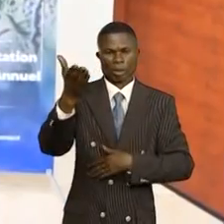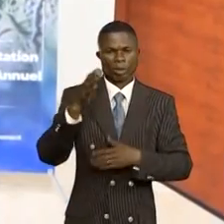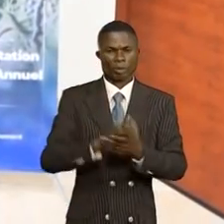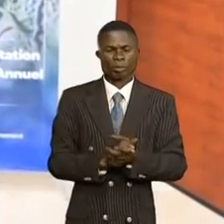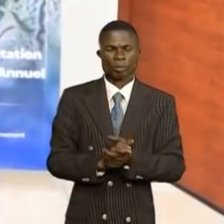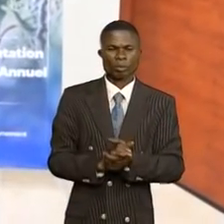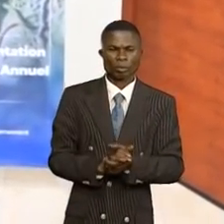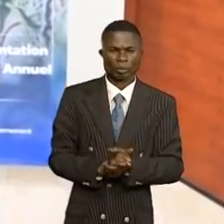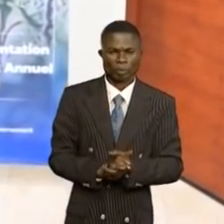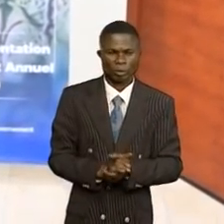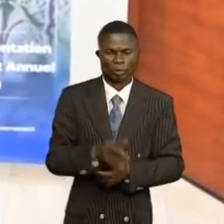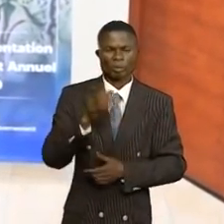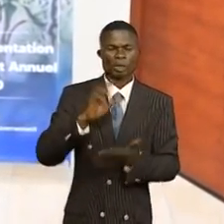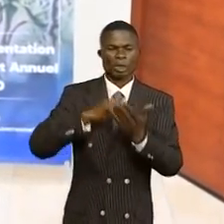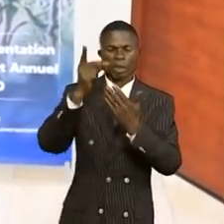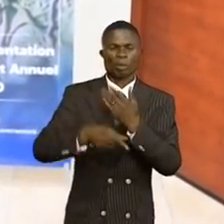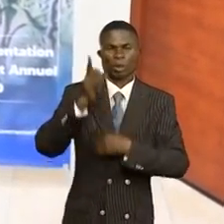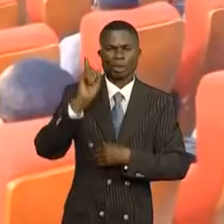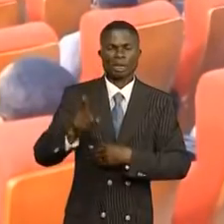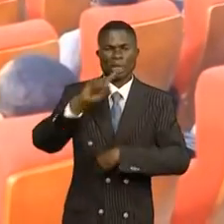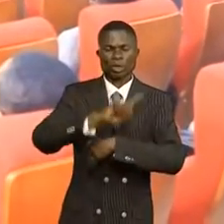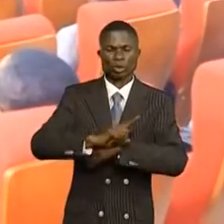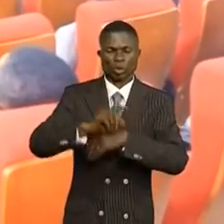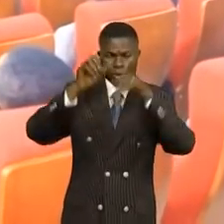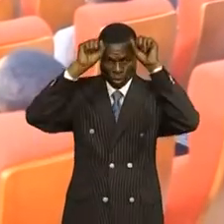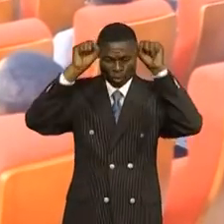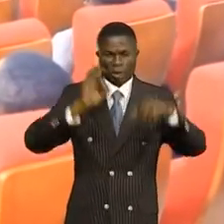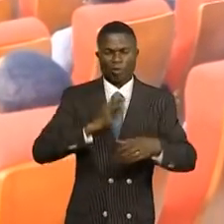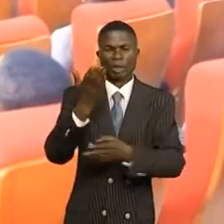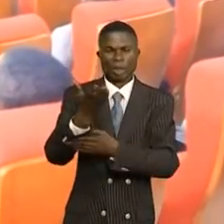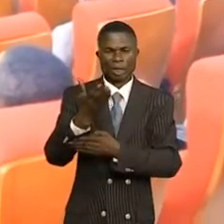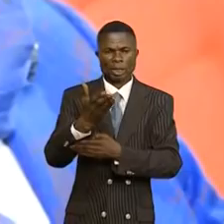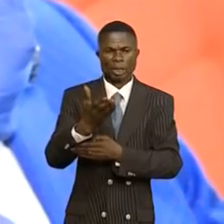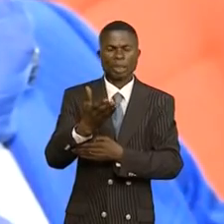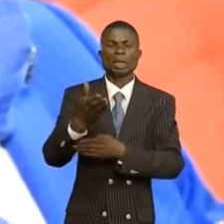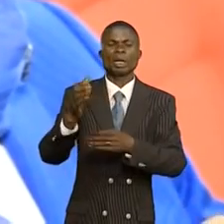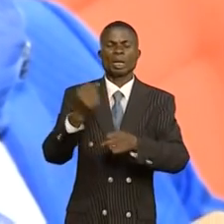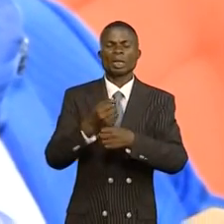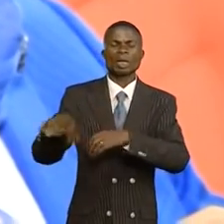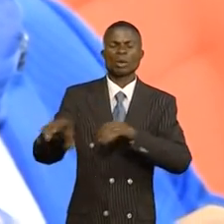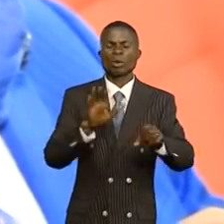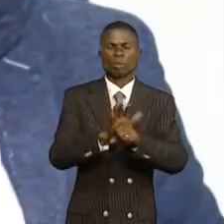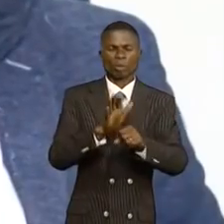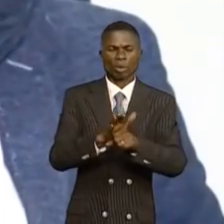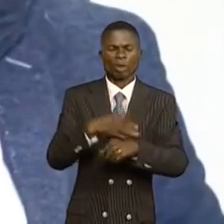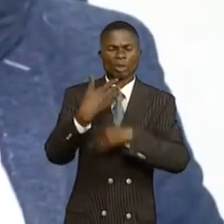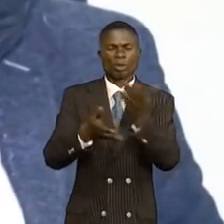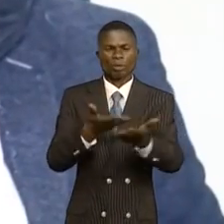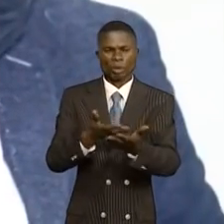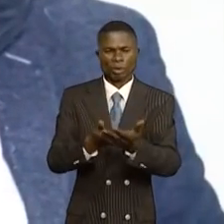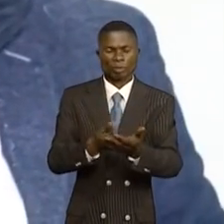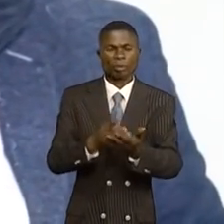Dans le cadre du programme de 100 jours initié par les chefs de l'État, plusieurs projets vitaux multisectoriels de base ont été réalisés